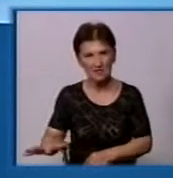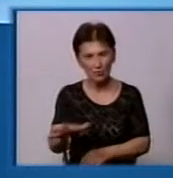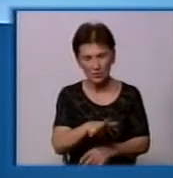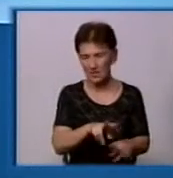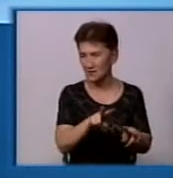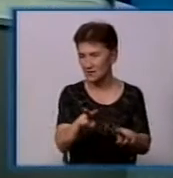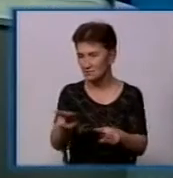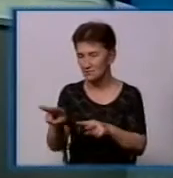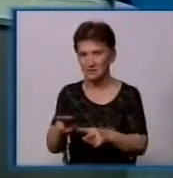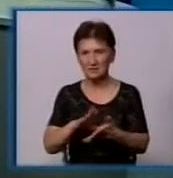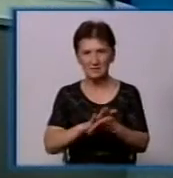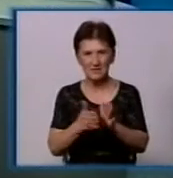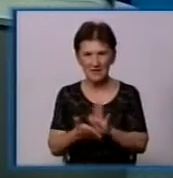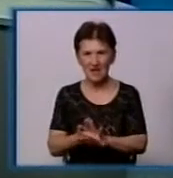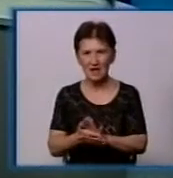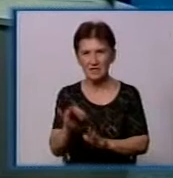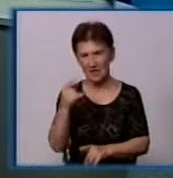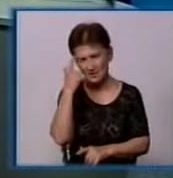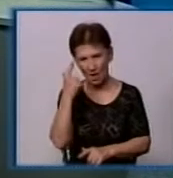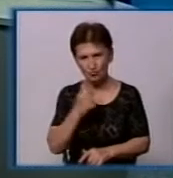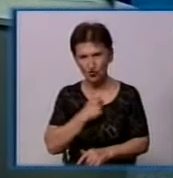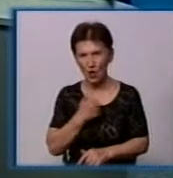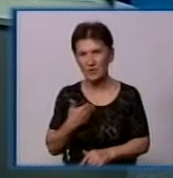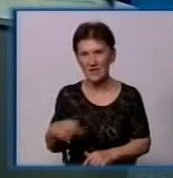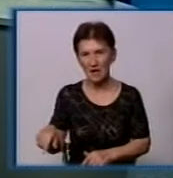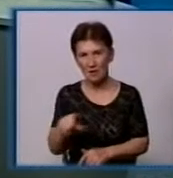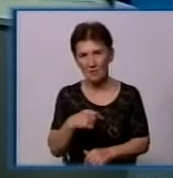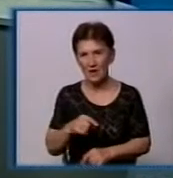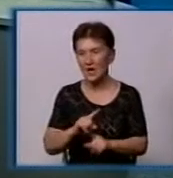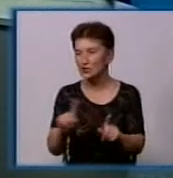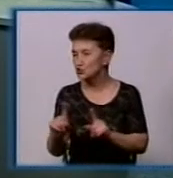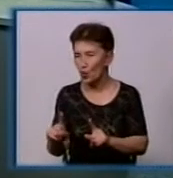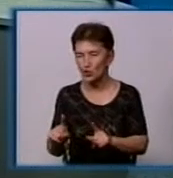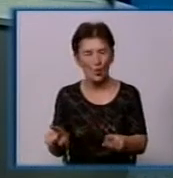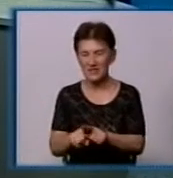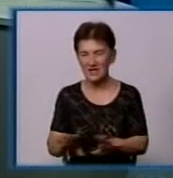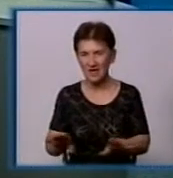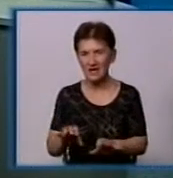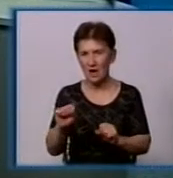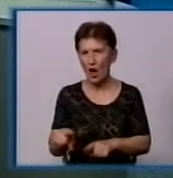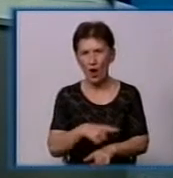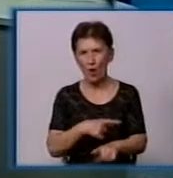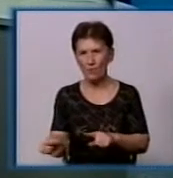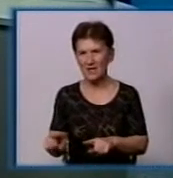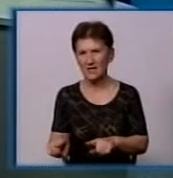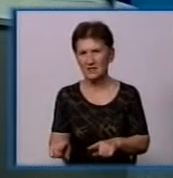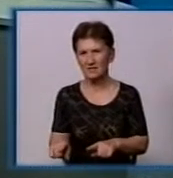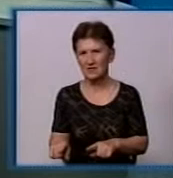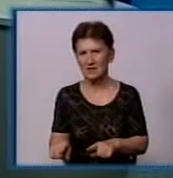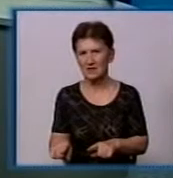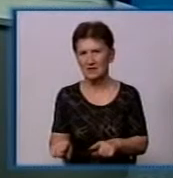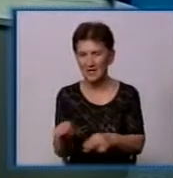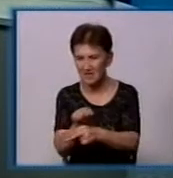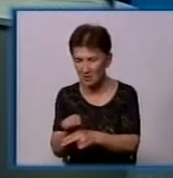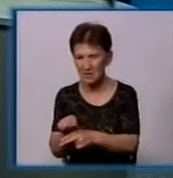состояние наших контейнерів і сообщають нам об цьому. Тобто, якщо щось там не так, ми можемо оперативно їх отремонтувати,